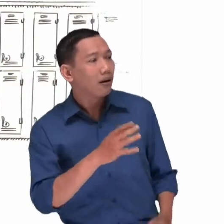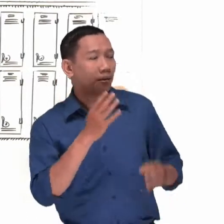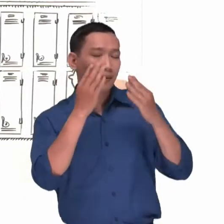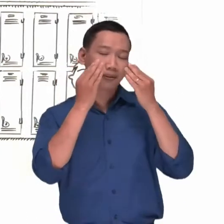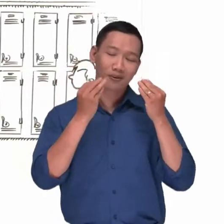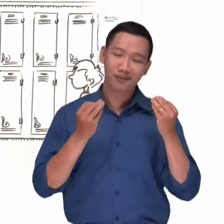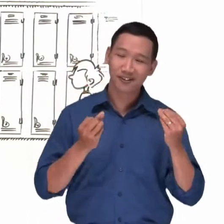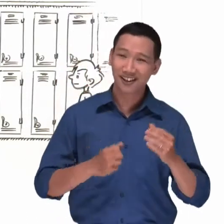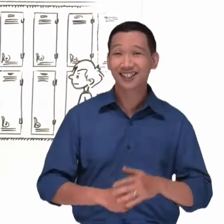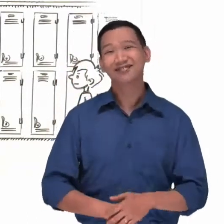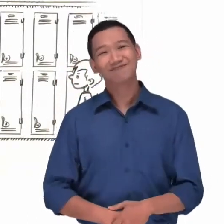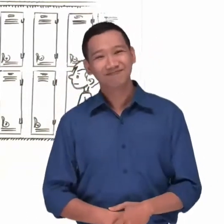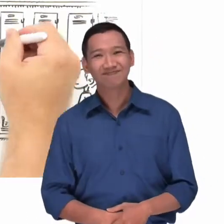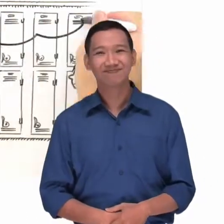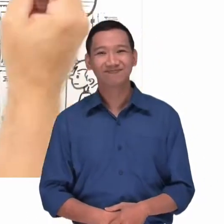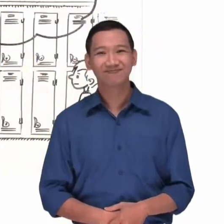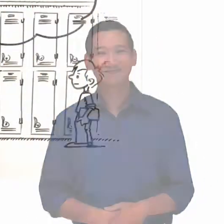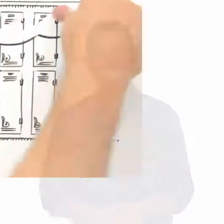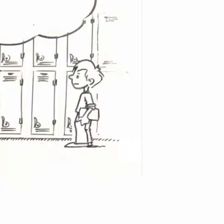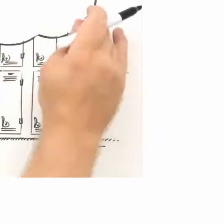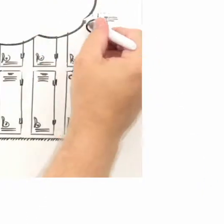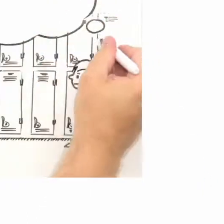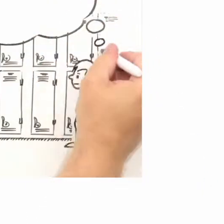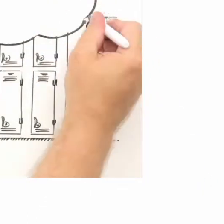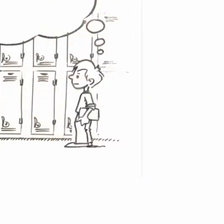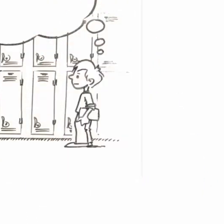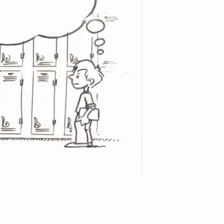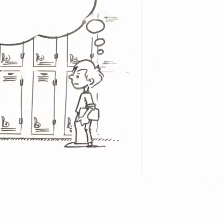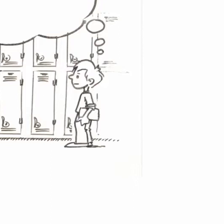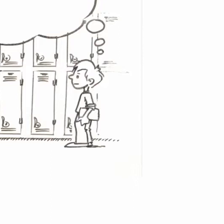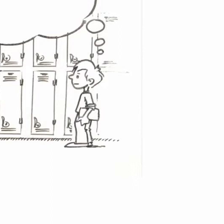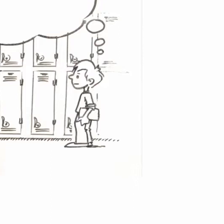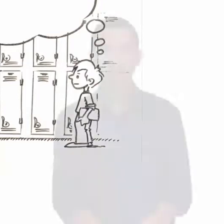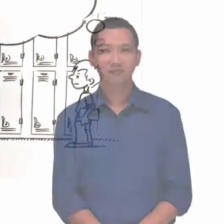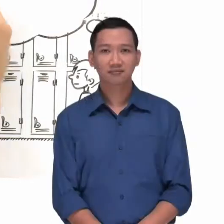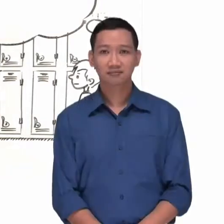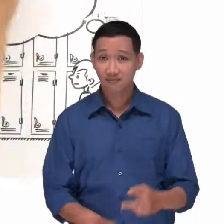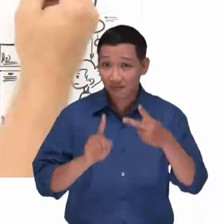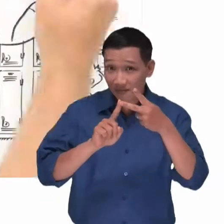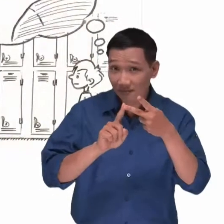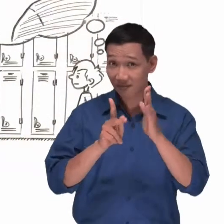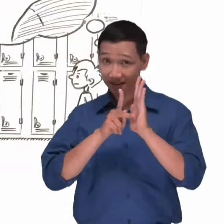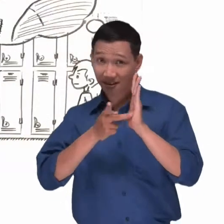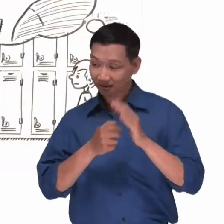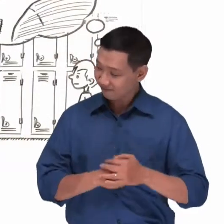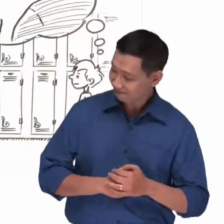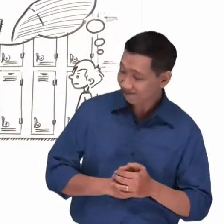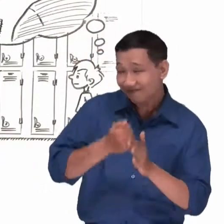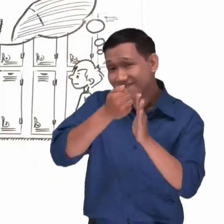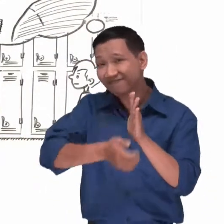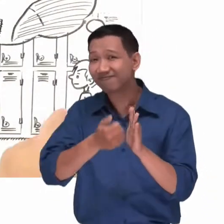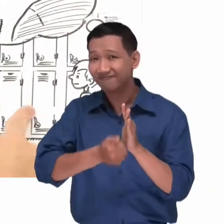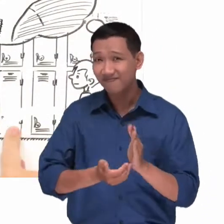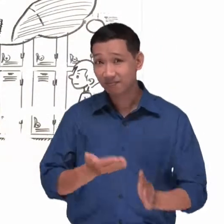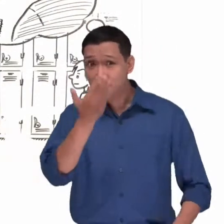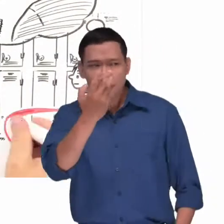Hãy nghĩ về những cách bảo vệ mình Sách Trâm Ngôn chương 22 câu 3 nói Người khôn ngoan thấy điều tay